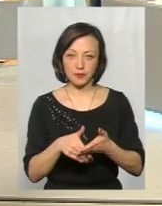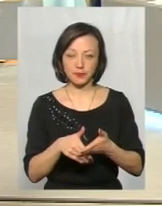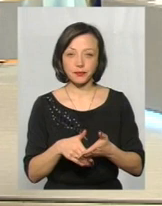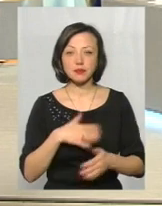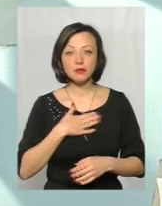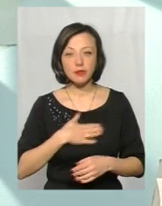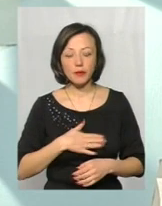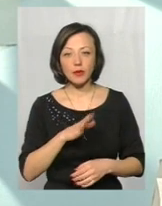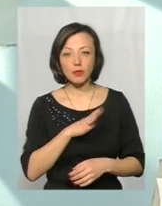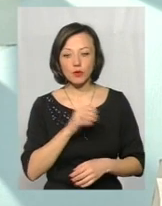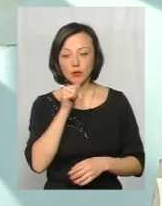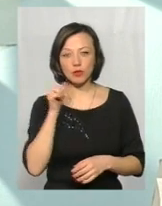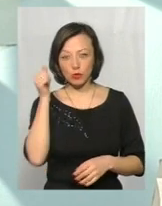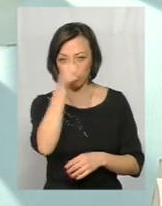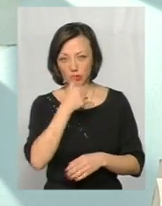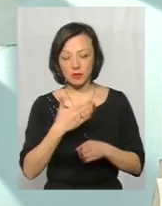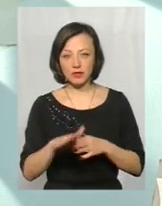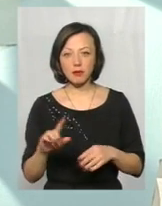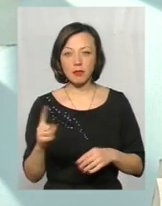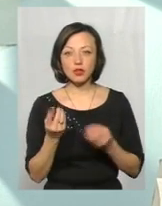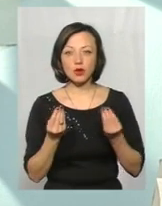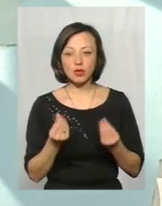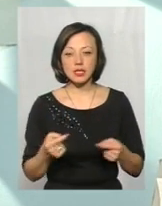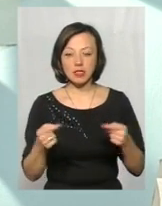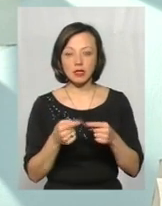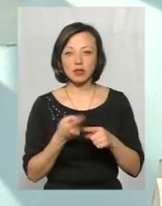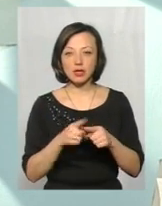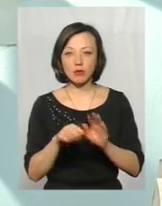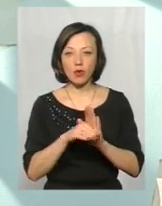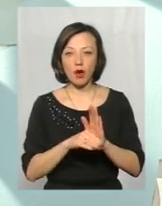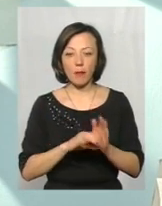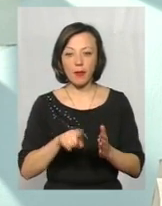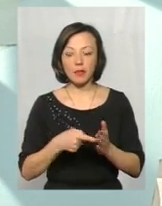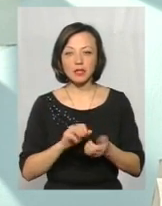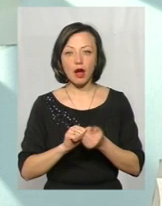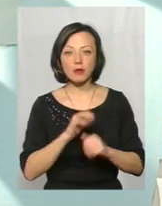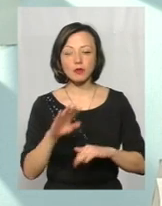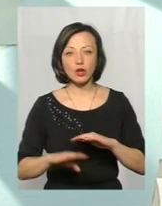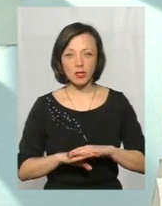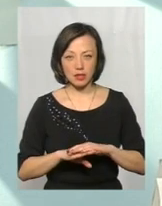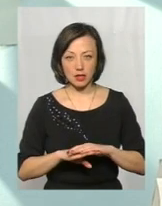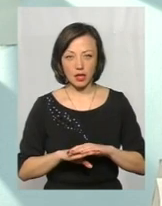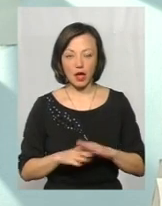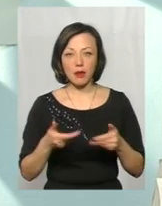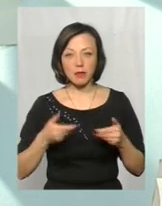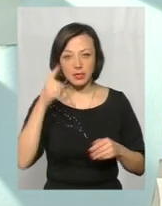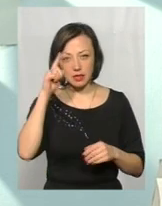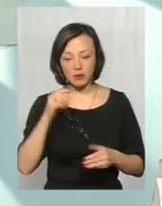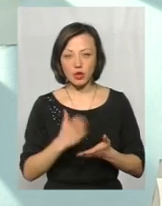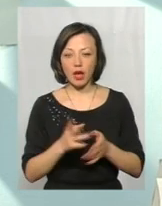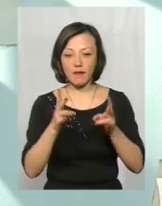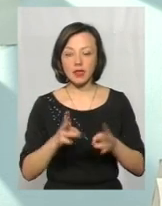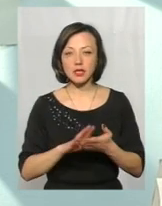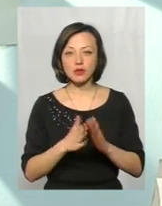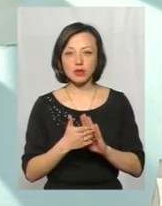Приємно було те, що в минулому році виділені були перші кошти згідно цієї програми саме на місто Кам'янець-Подільський. Ми знаємо, що є аварійна